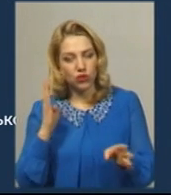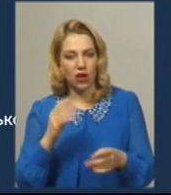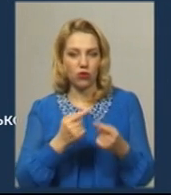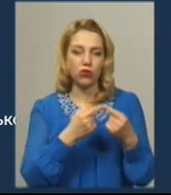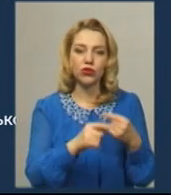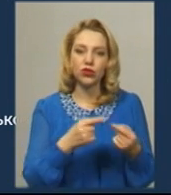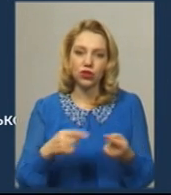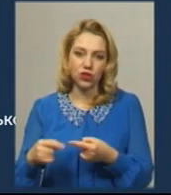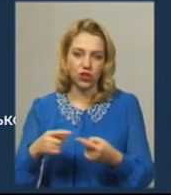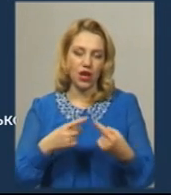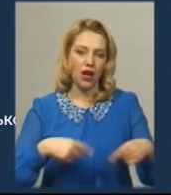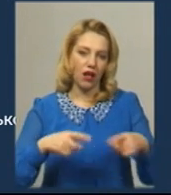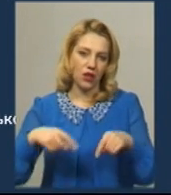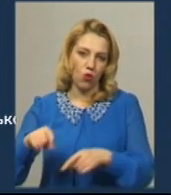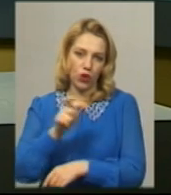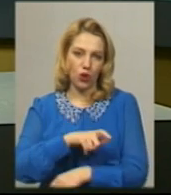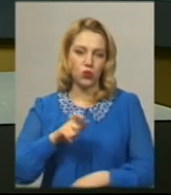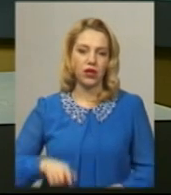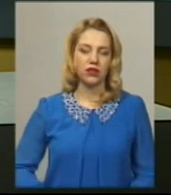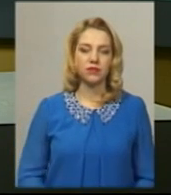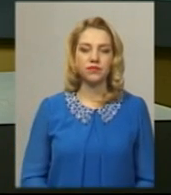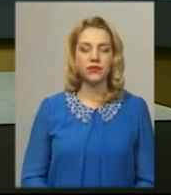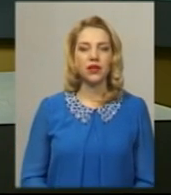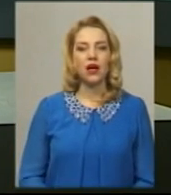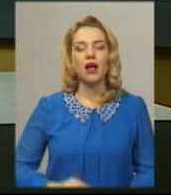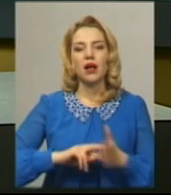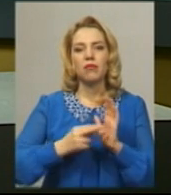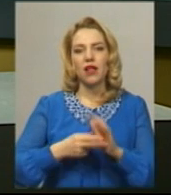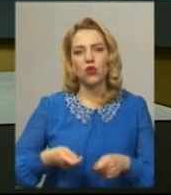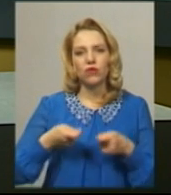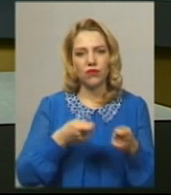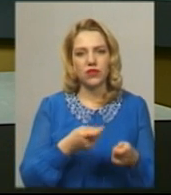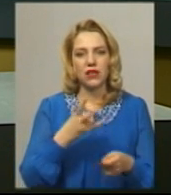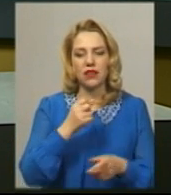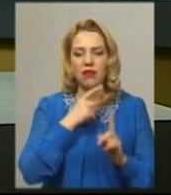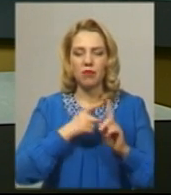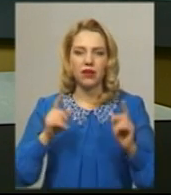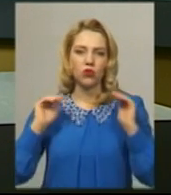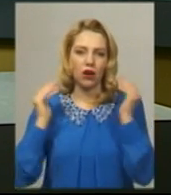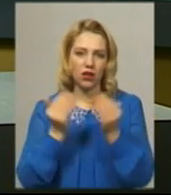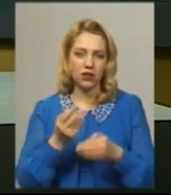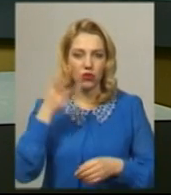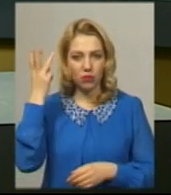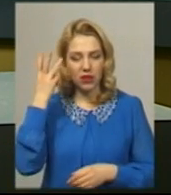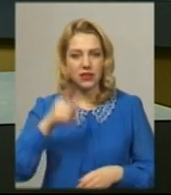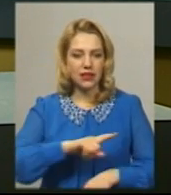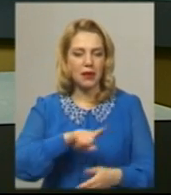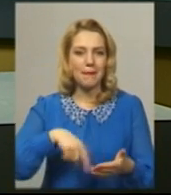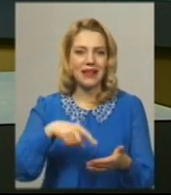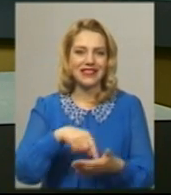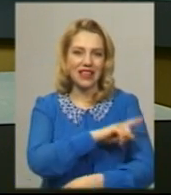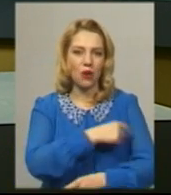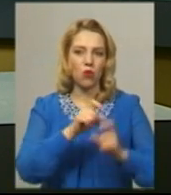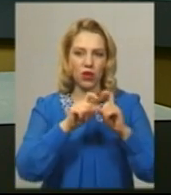категорії людей. Планові візити на період карантину у Хмельницьких міських поліклініках та